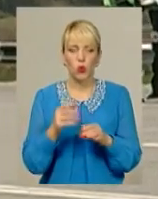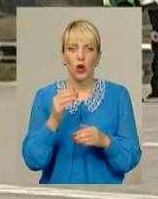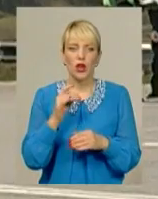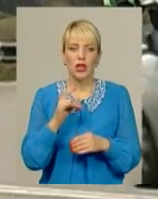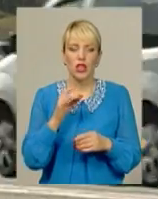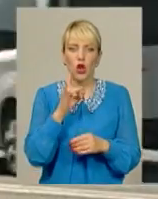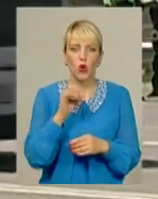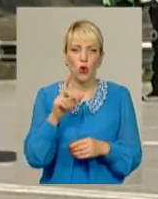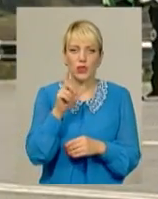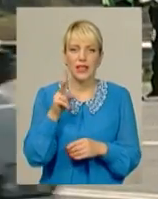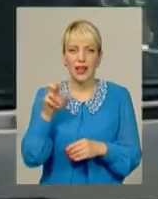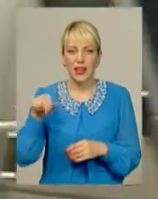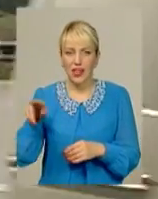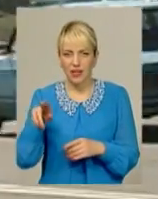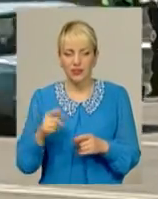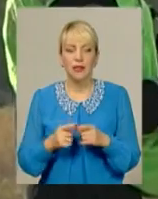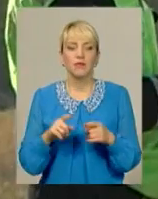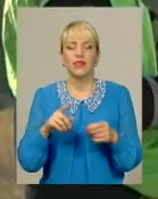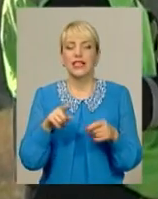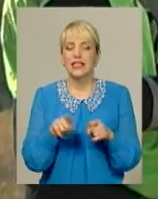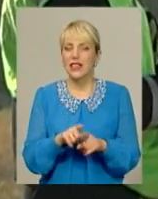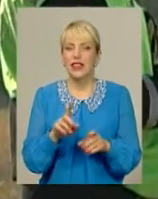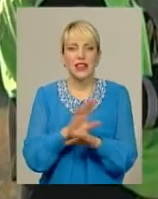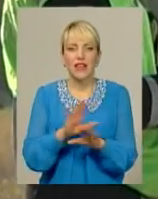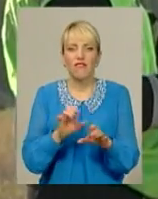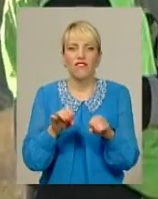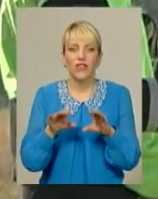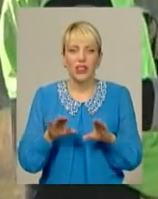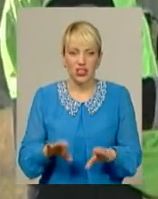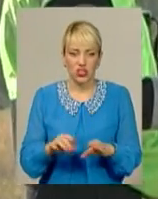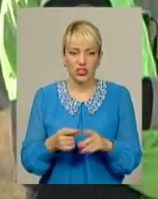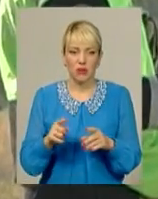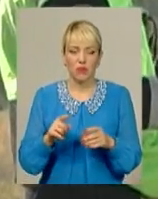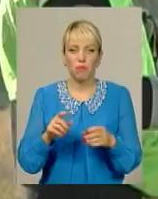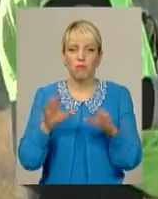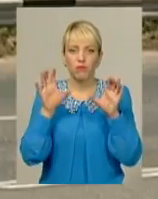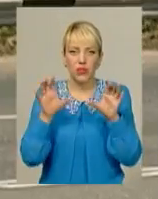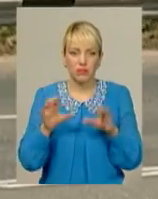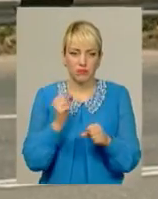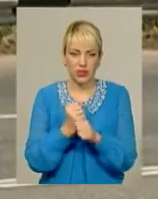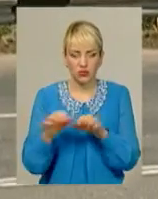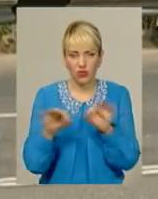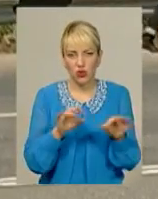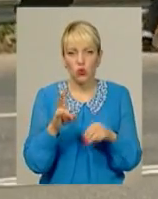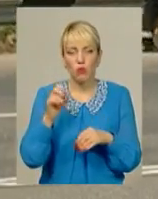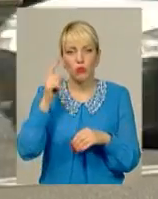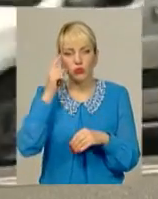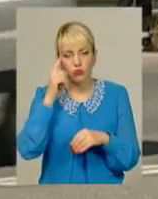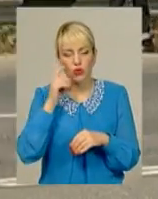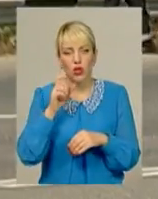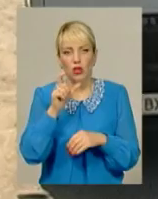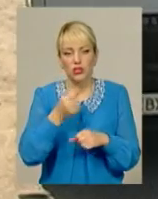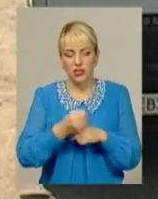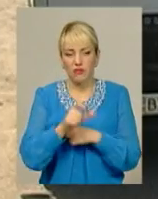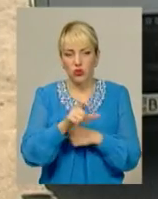такі перевірки на дорогах повністю не вирішать проблему нелегальних перевезень, проте принаймні змусять пасажирів замислитись про власну безпеку, про